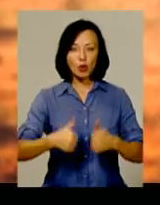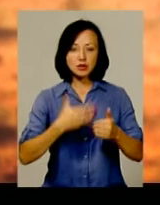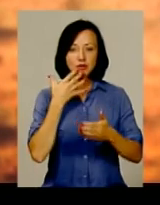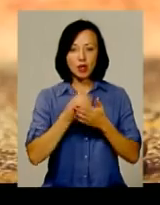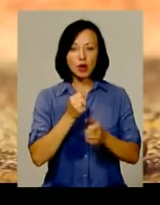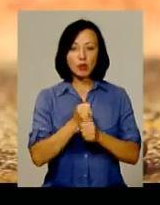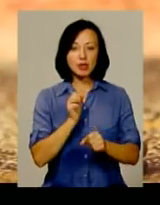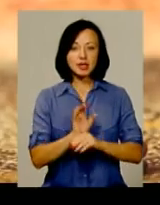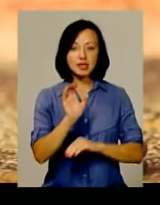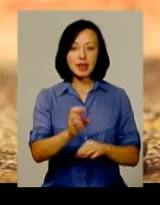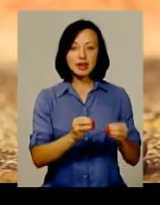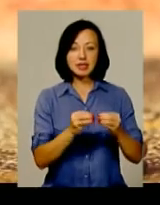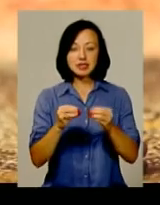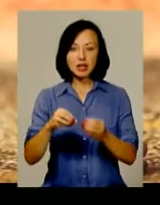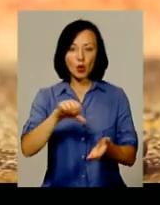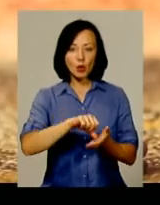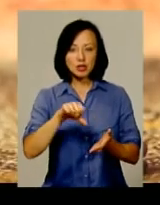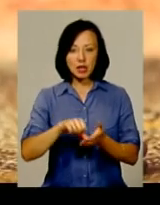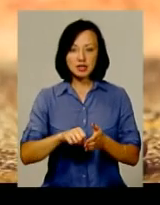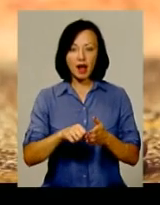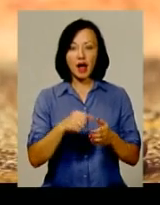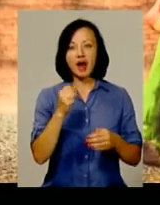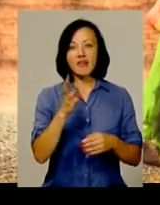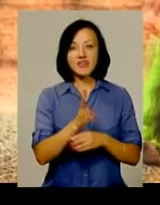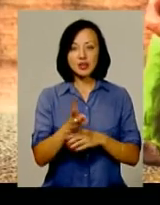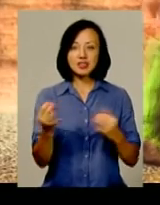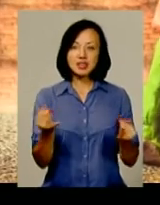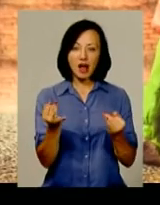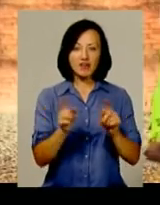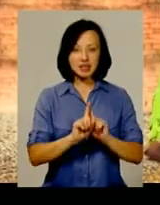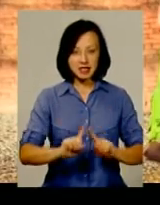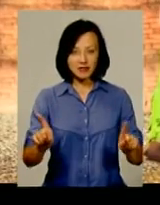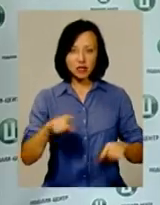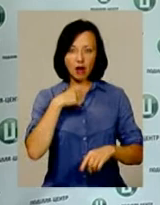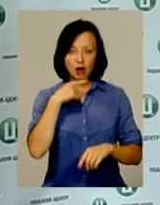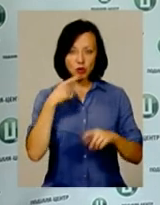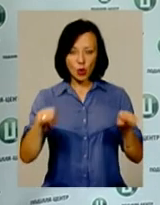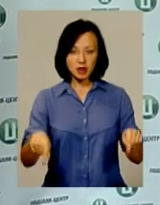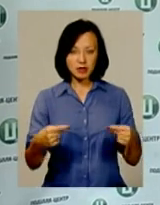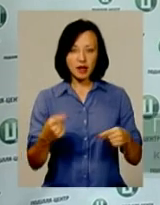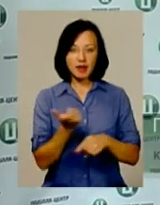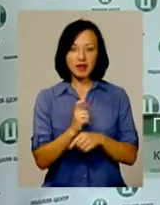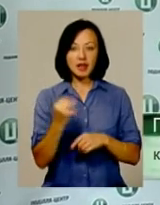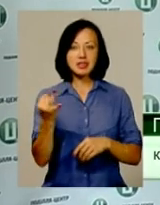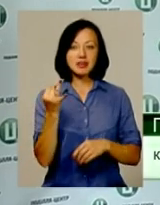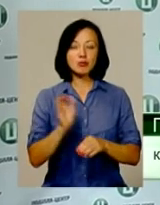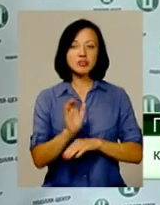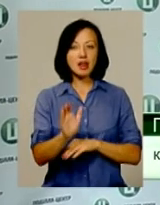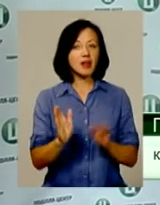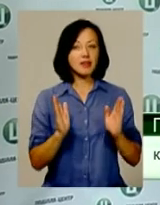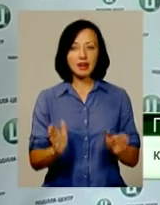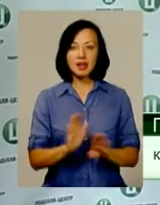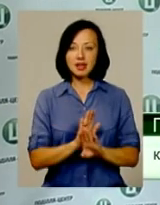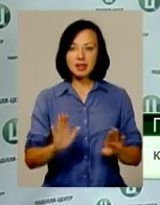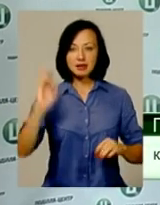роботи надіслали вже десятки учасників. Відео цікаве та незвичне, кажуть організатори. «Найцікавіше, що присилають роботи не тільки